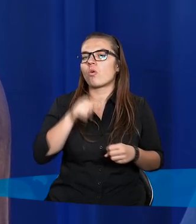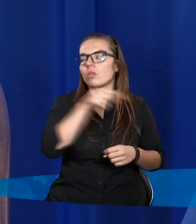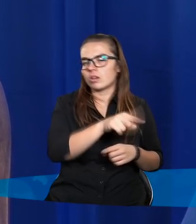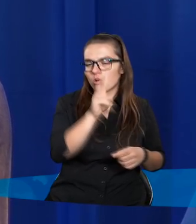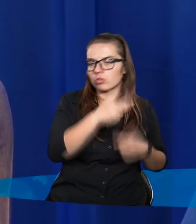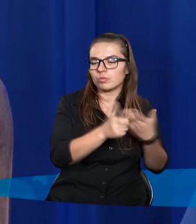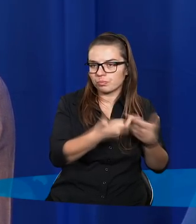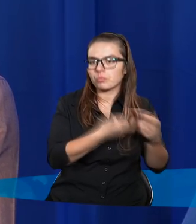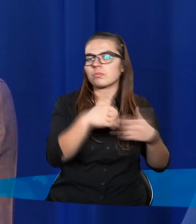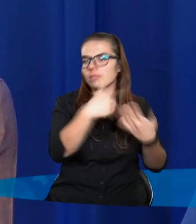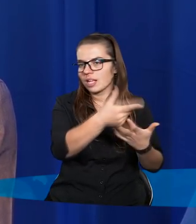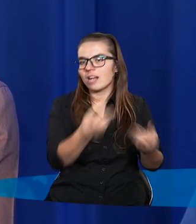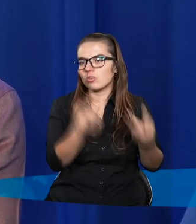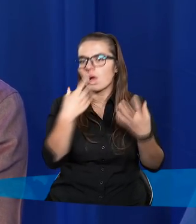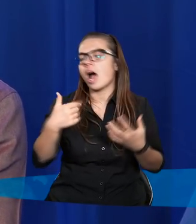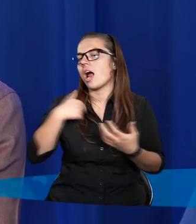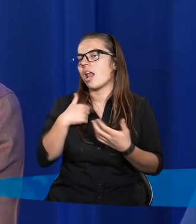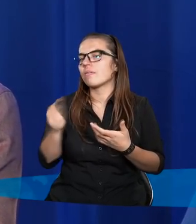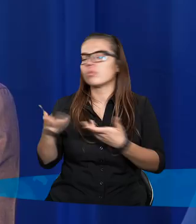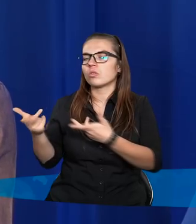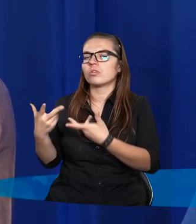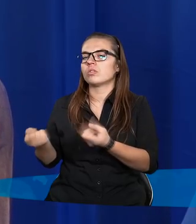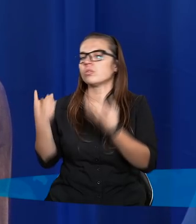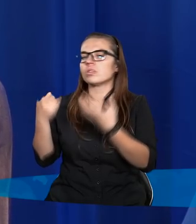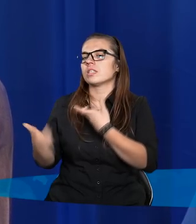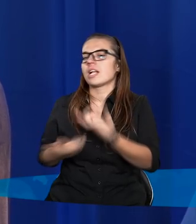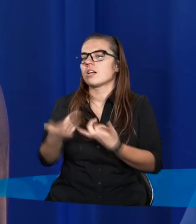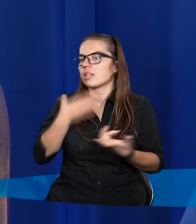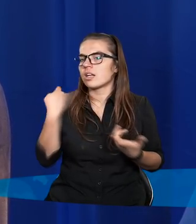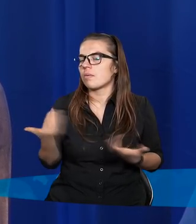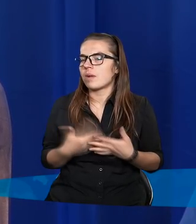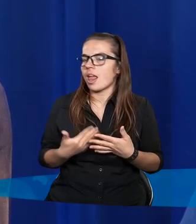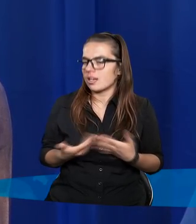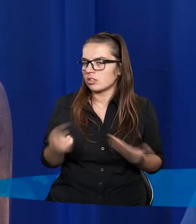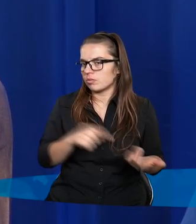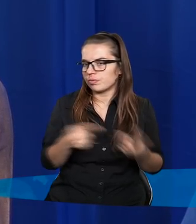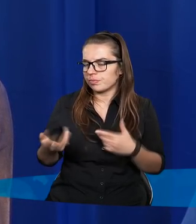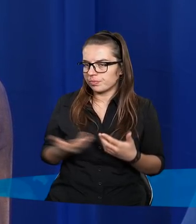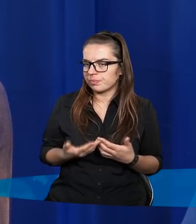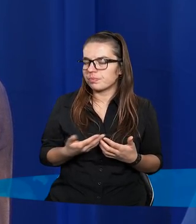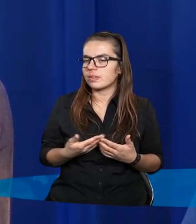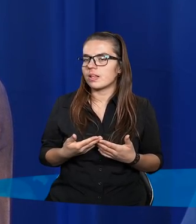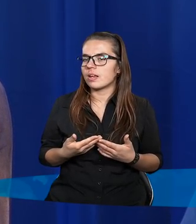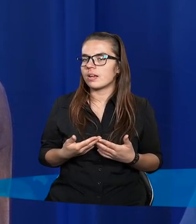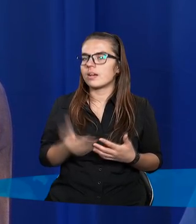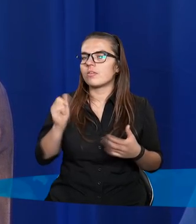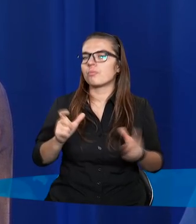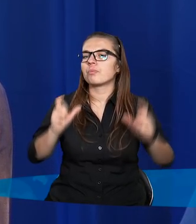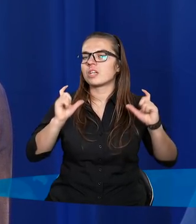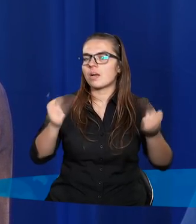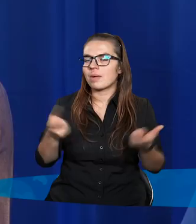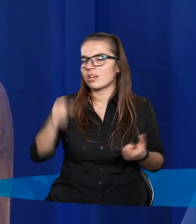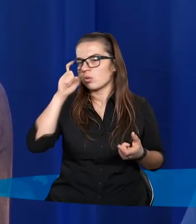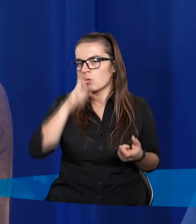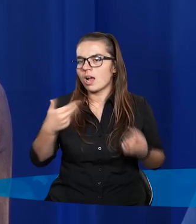dla kogoś coś zrobił, a dla mnie, czy dla kogoś innego, tego nie czyni. I w przypadku